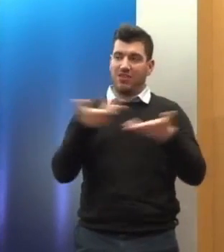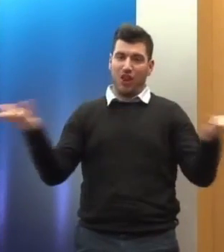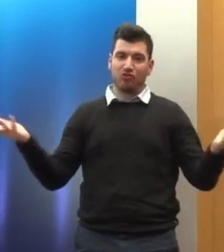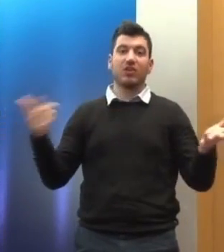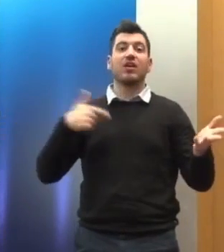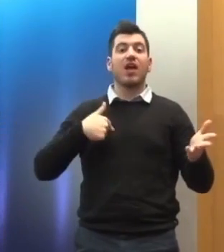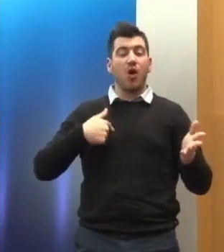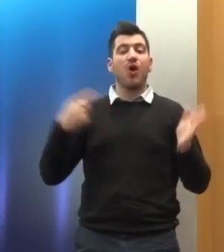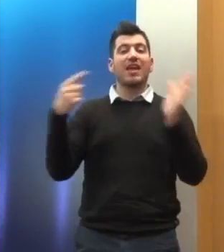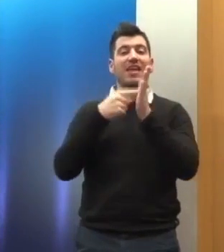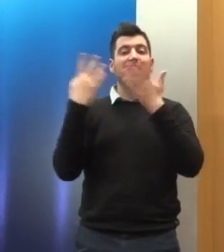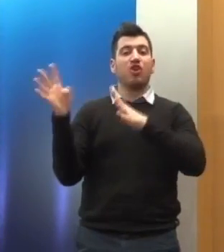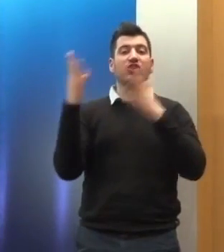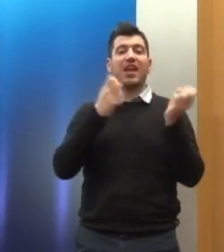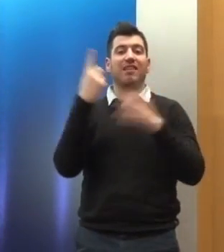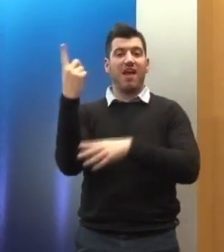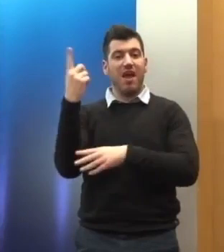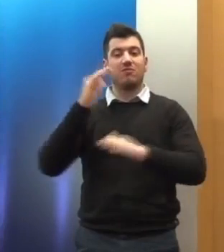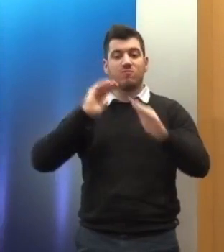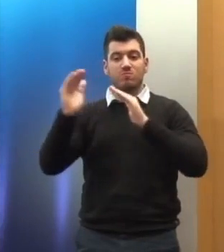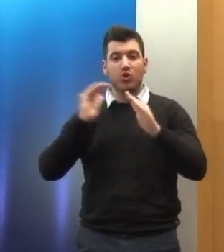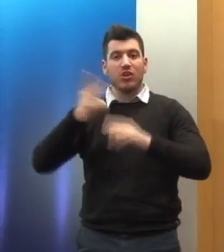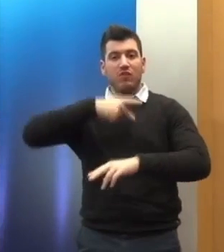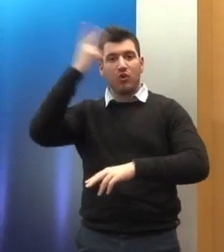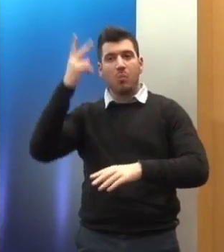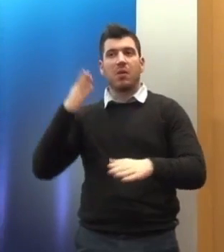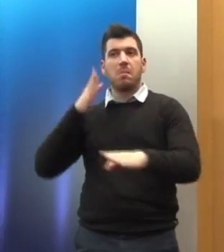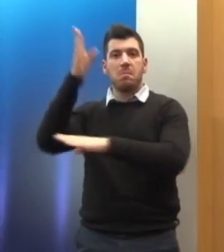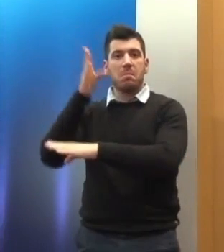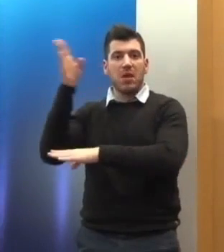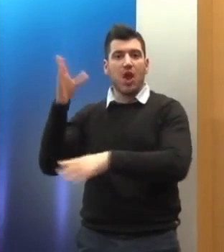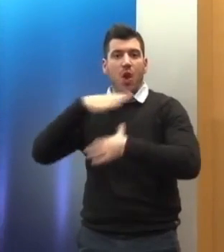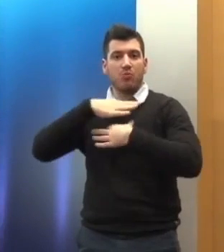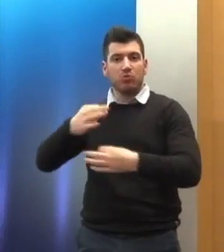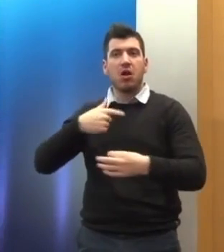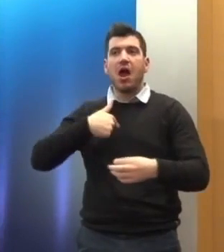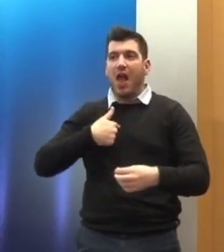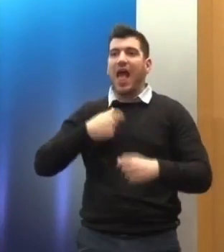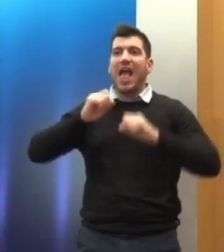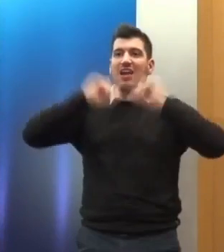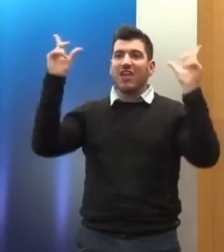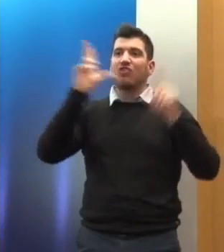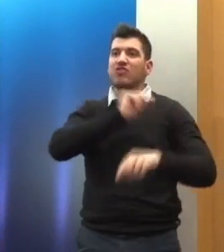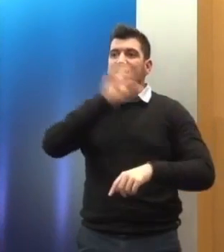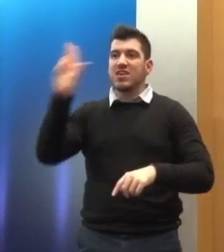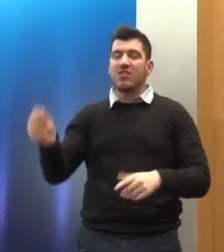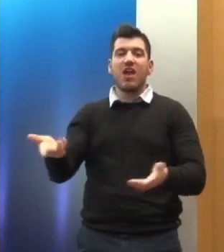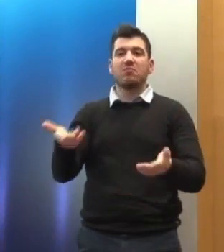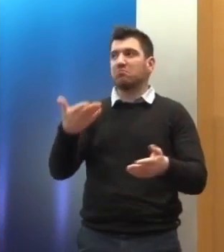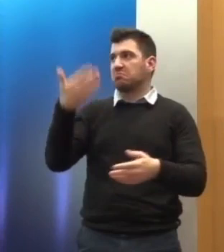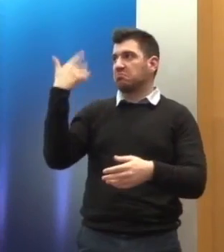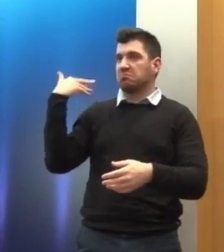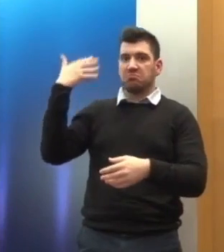και δεν θυμάμαι ποτέ να έχει γίνει η αντίστοιχη εκδήλωση με την σηματοχή ανώτατων πολιτιακών